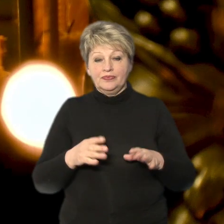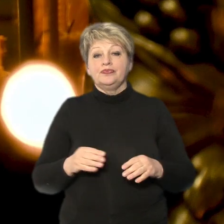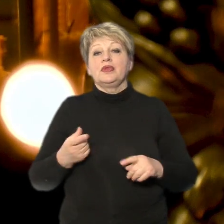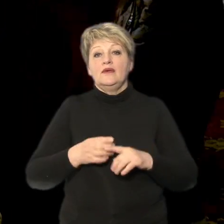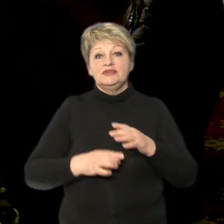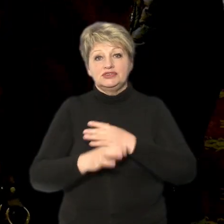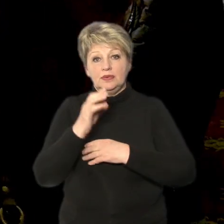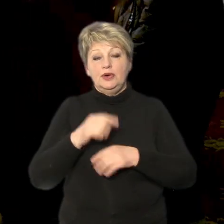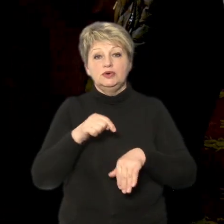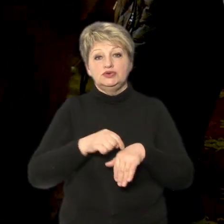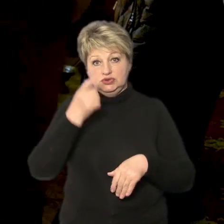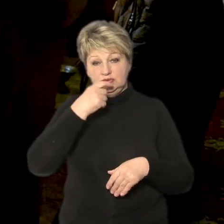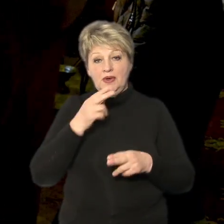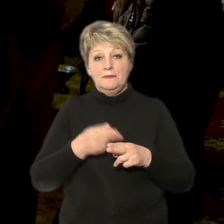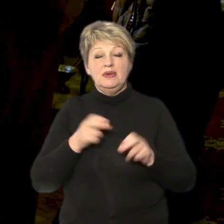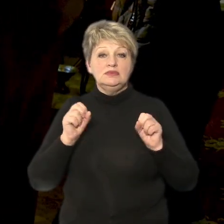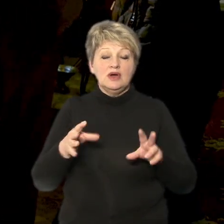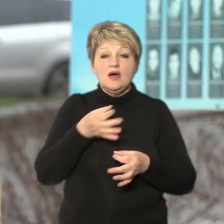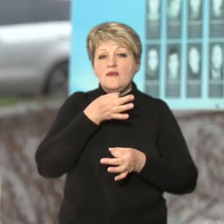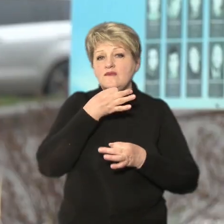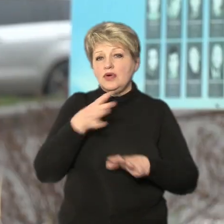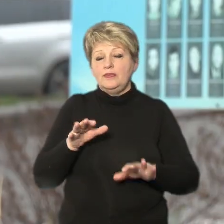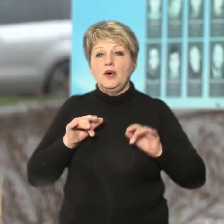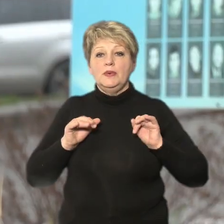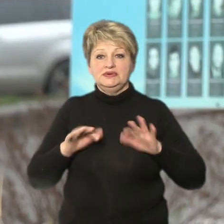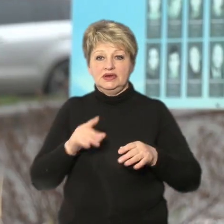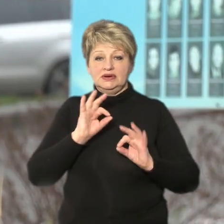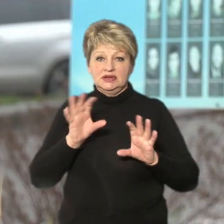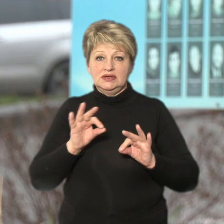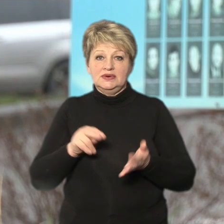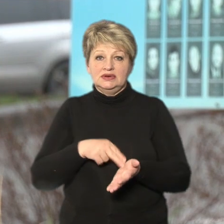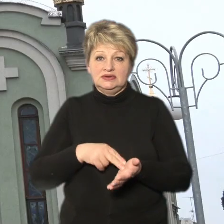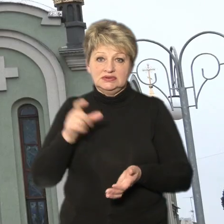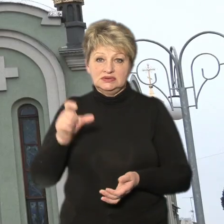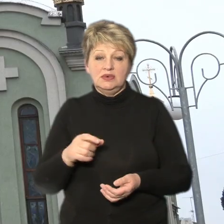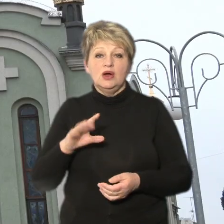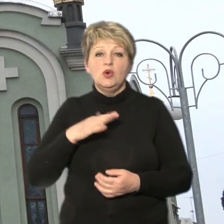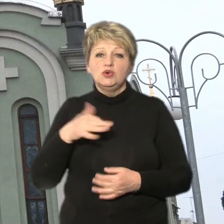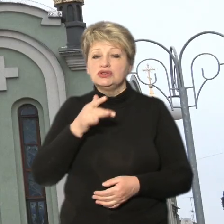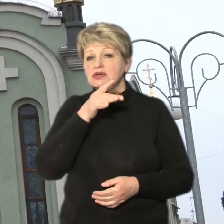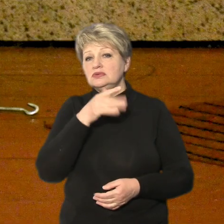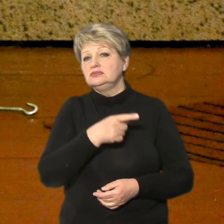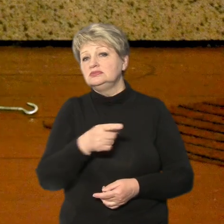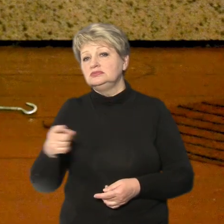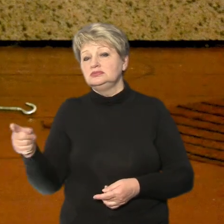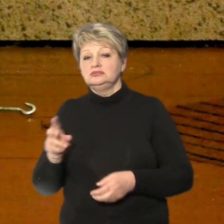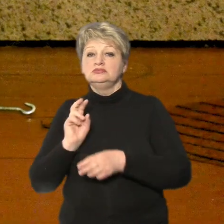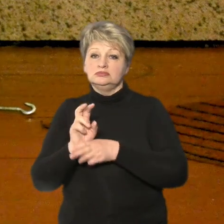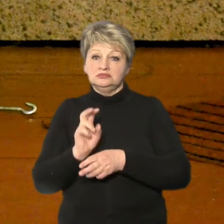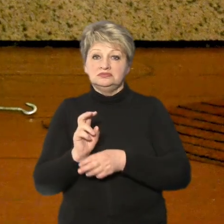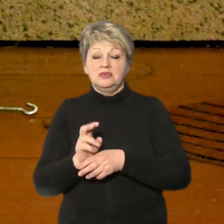себе безпечно під час будь-яких заходів, каже черкащанка Надія Юріна. Вона вже не один рік її відвідує і бачить всі засоби